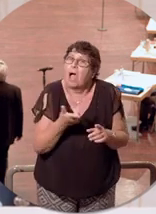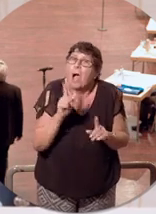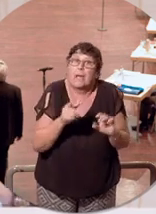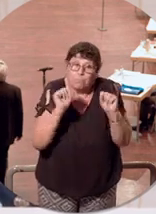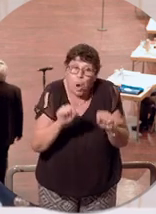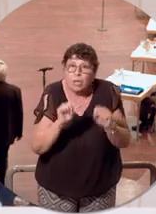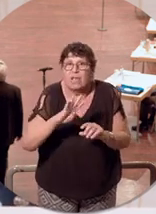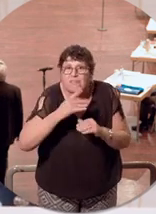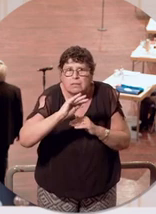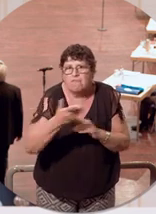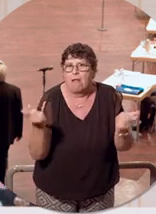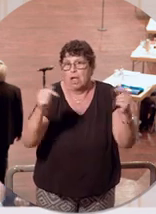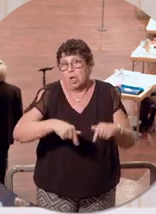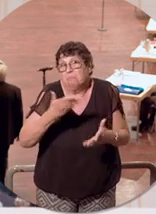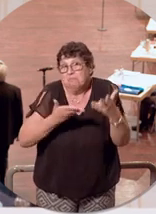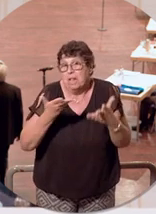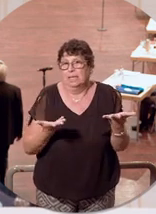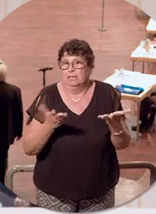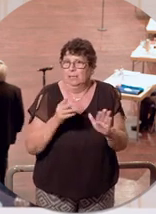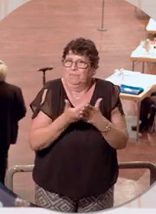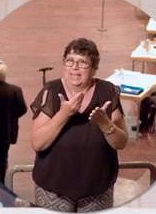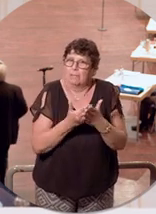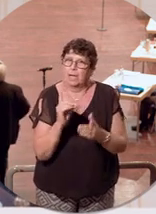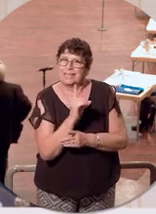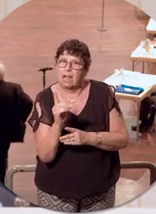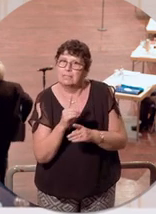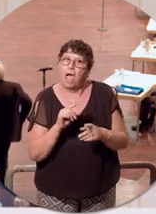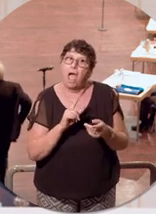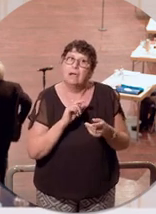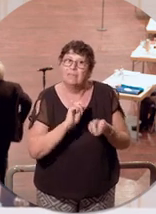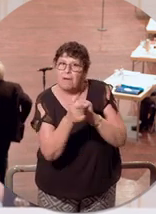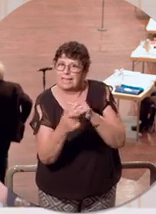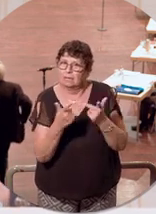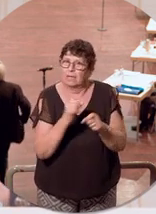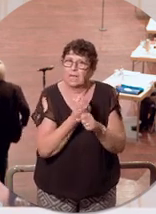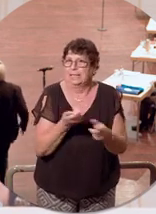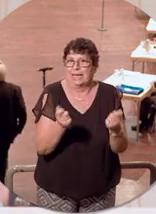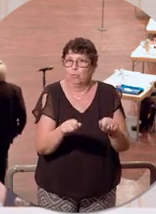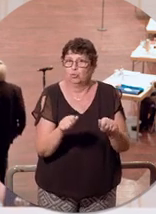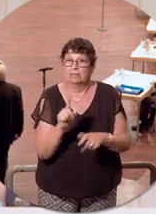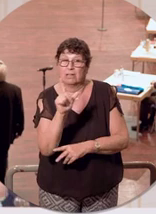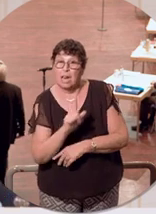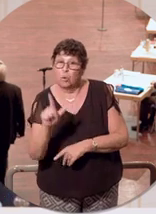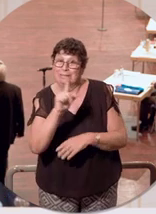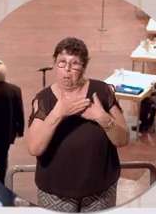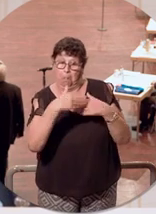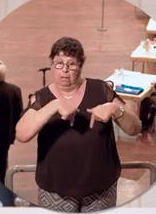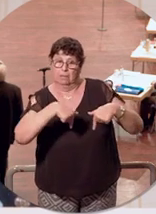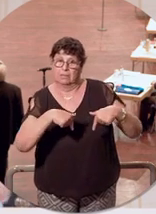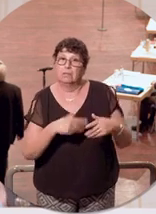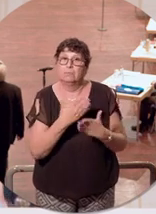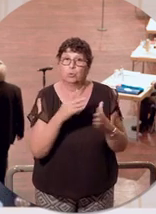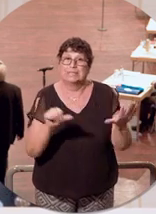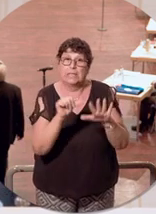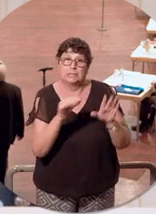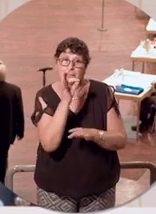kommen. Und deswegen können wir das bei der Delta-Variante nicht ausschließen. Luxemburg, ganz in unserer Nähe, bereits mehr